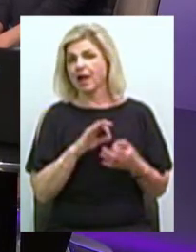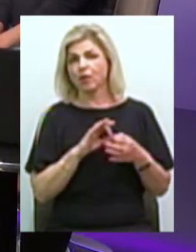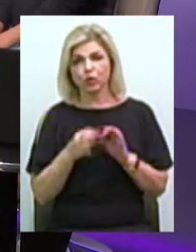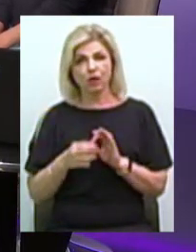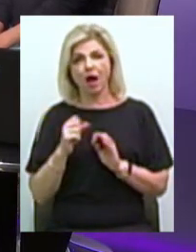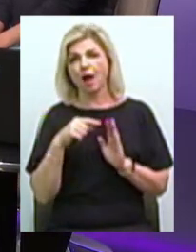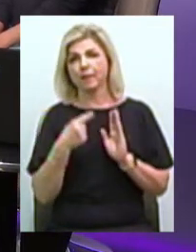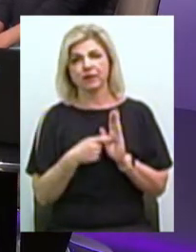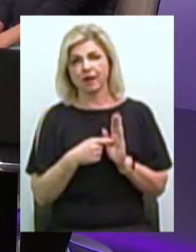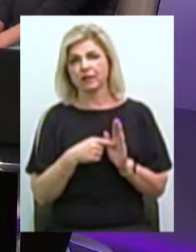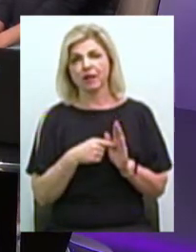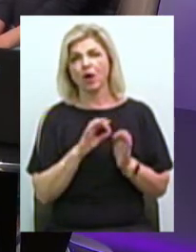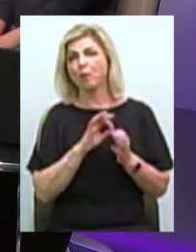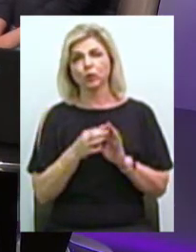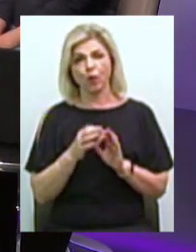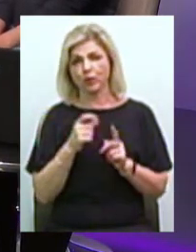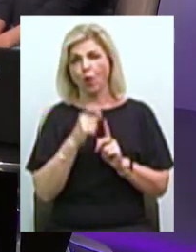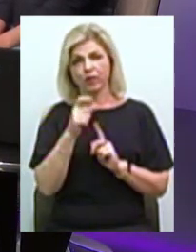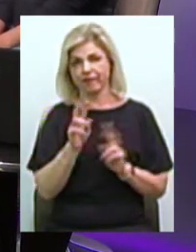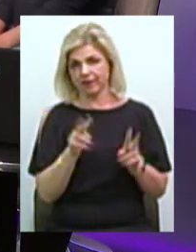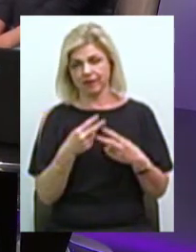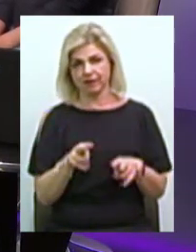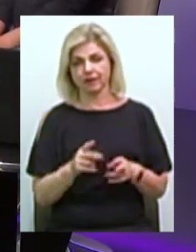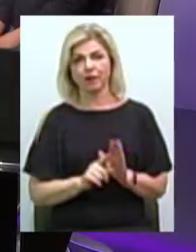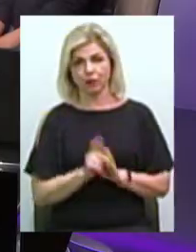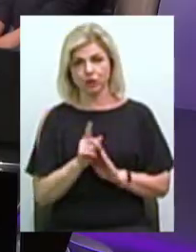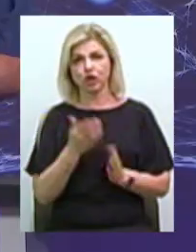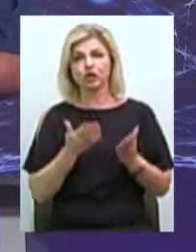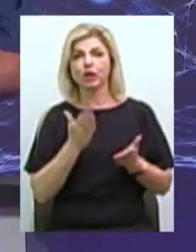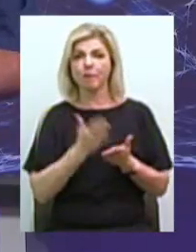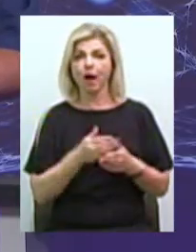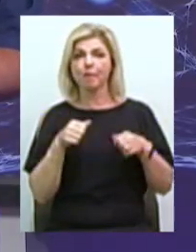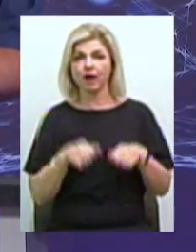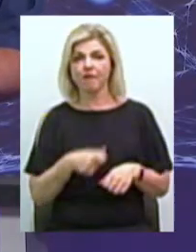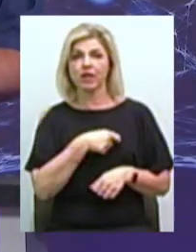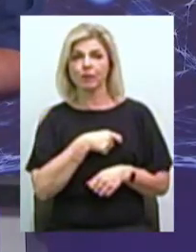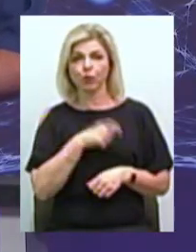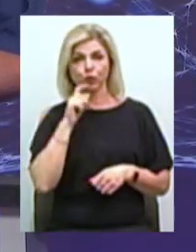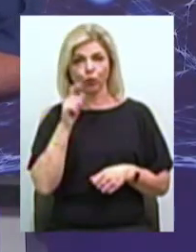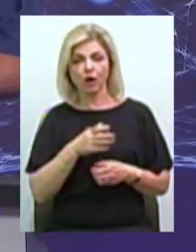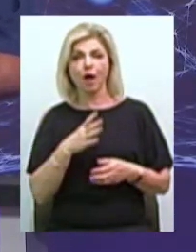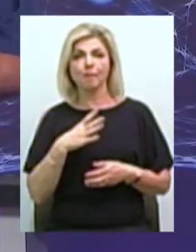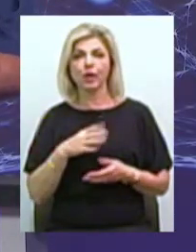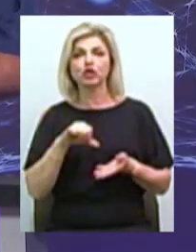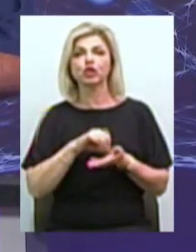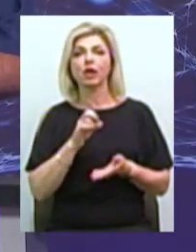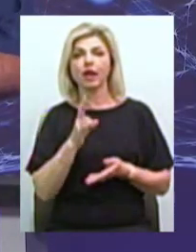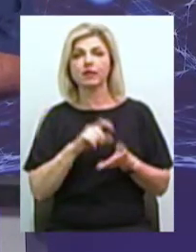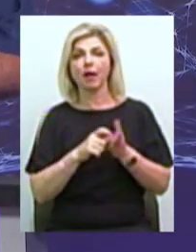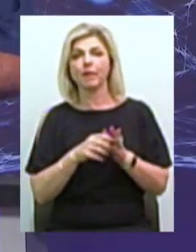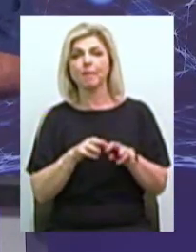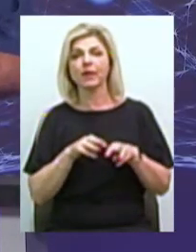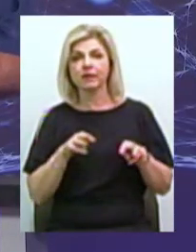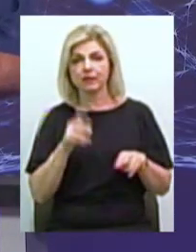передбачають якусь розлого відповідь Отже, поїхали Чи має право народний депутат України бути членом Кабінету Міністрів України,